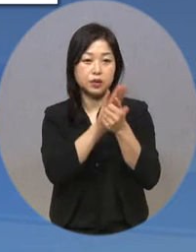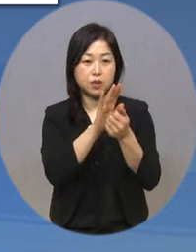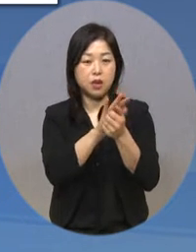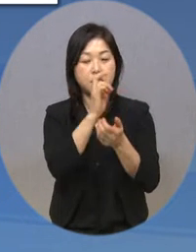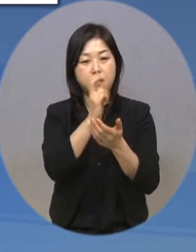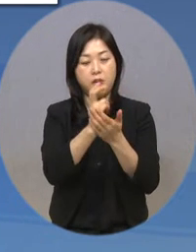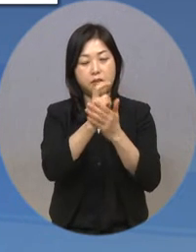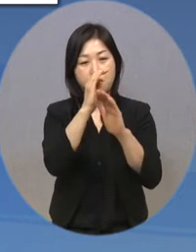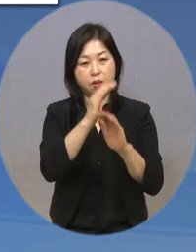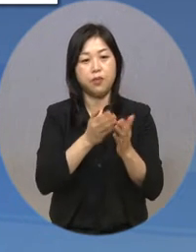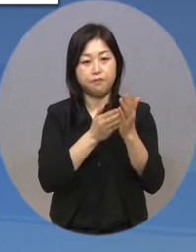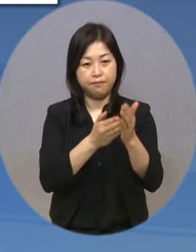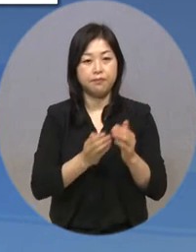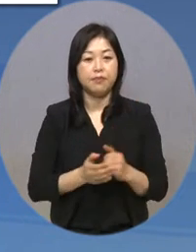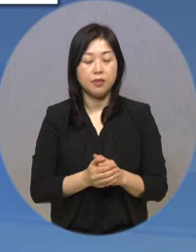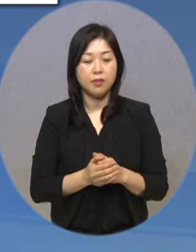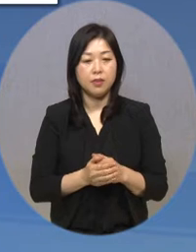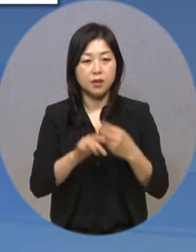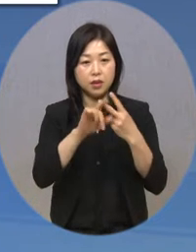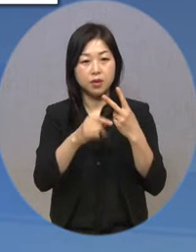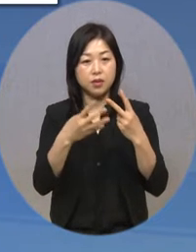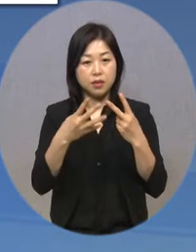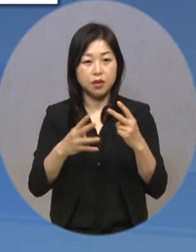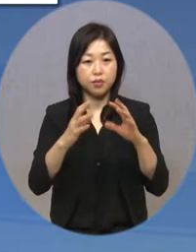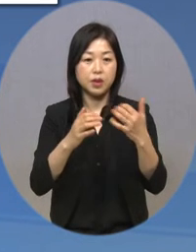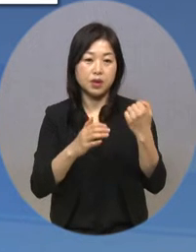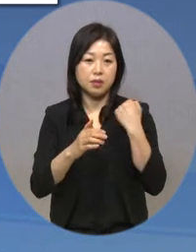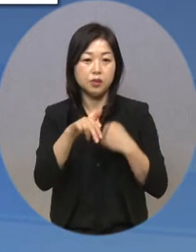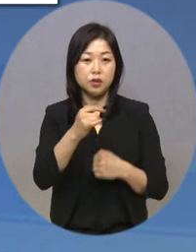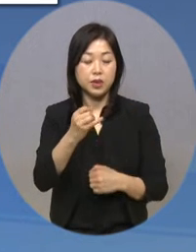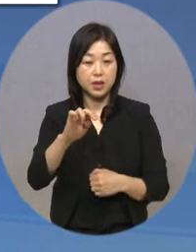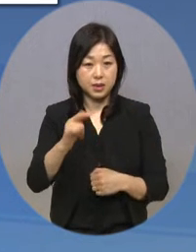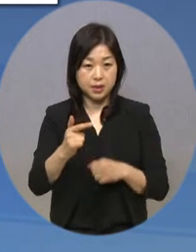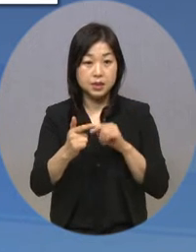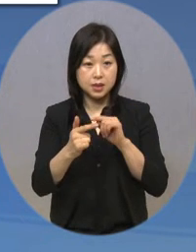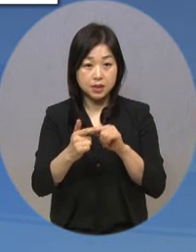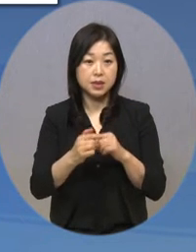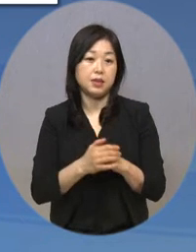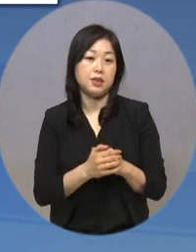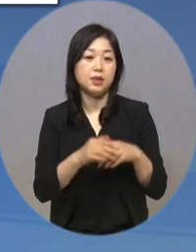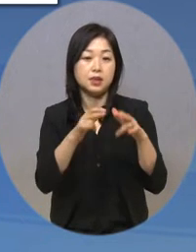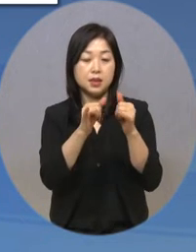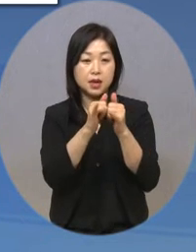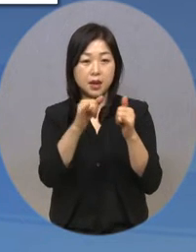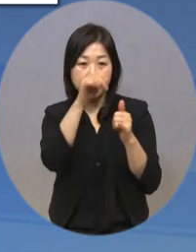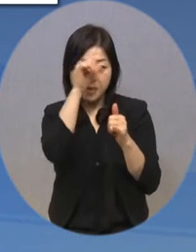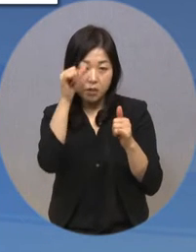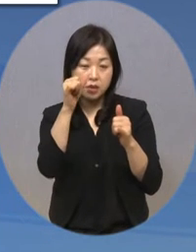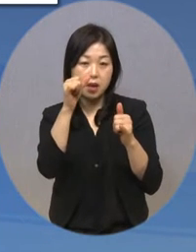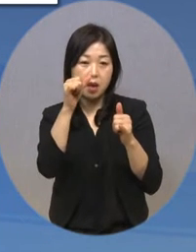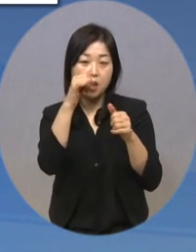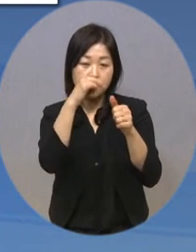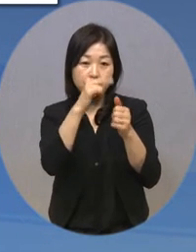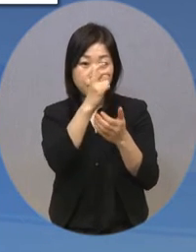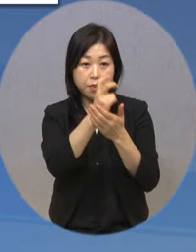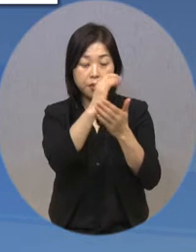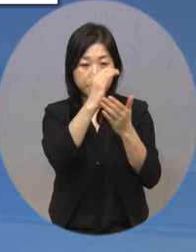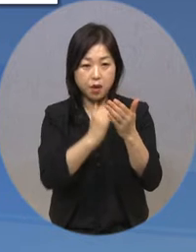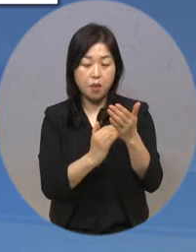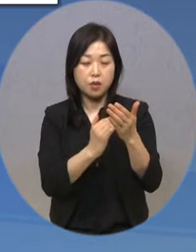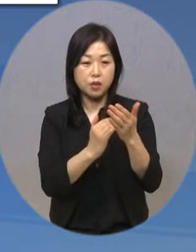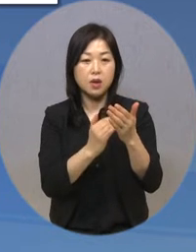추진됩니다. 지난 4일 국민의힘 조혜진 의원은 이 같은 내용을 담은 장애인 평생교육 법안을 대표 발의했습니다.